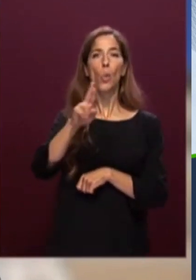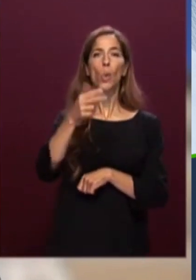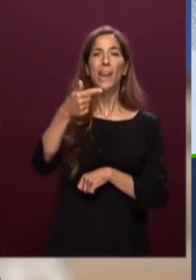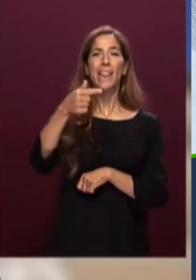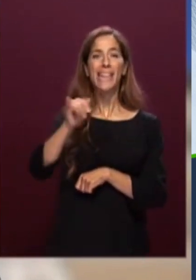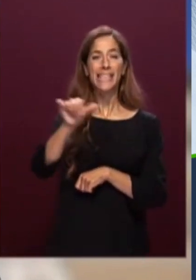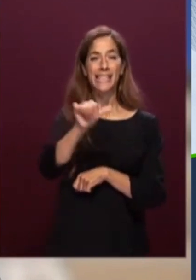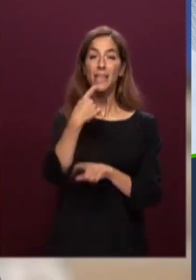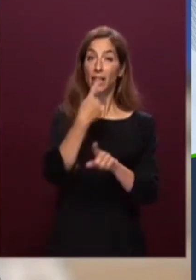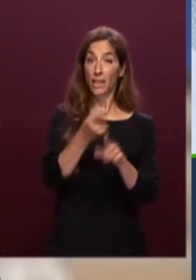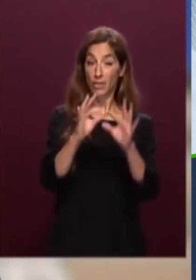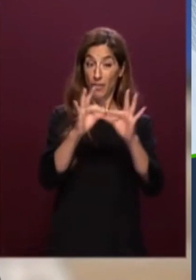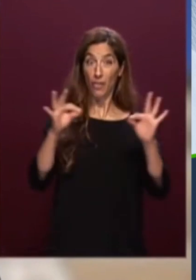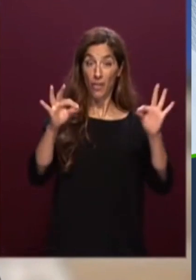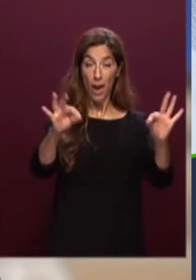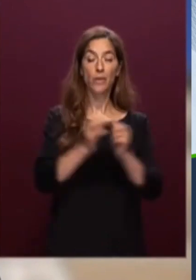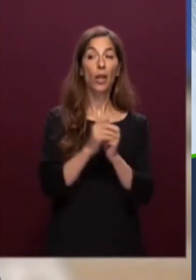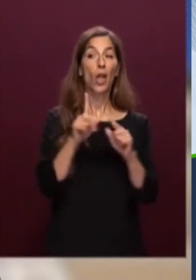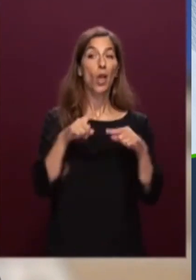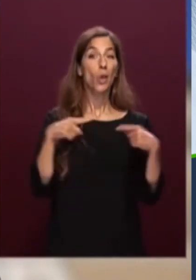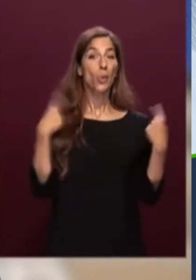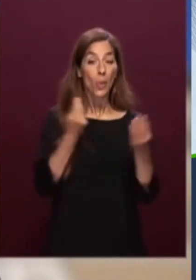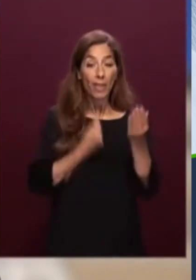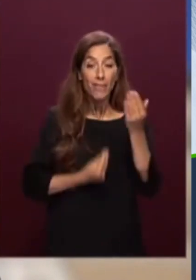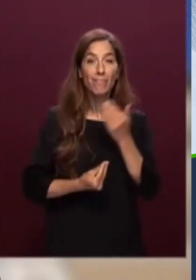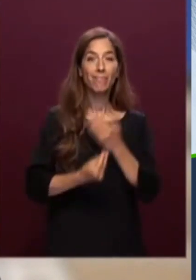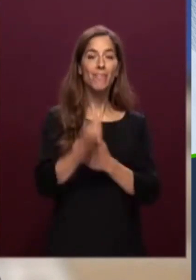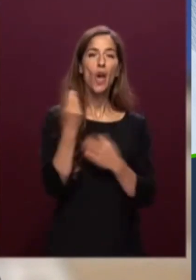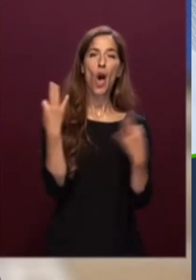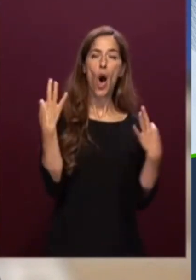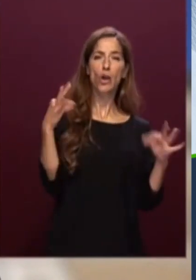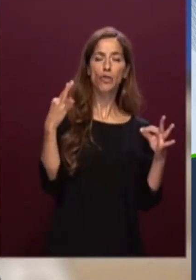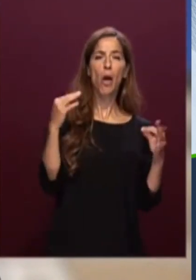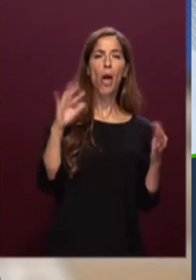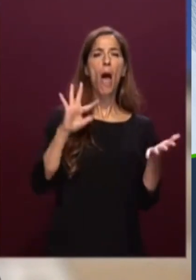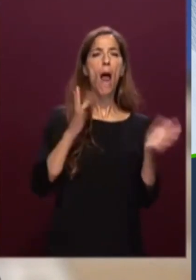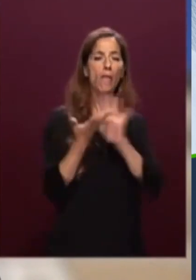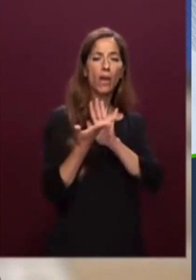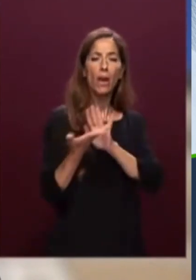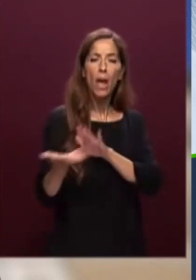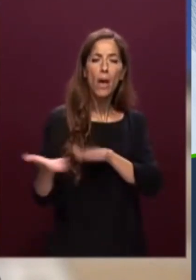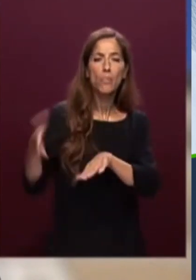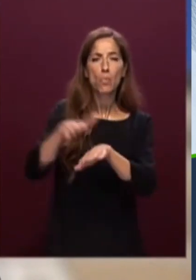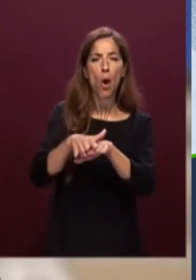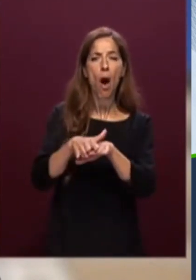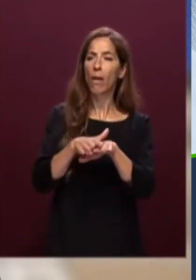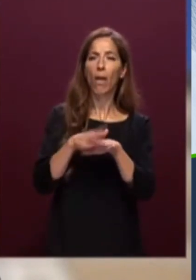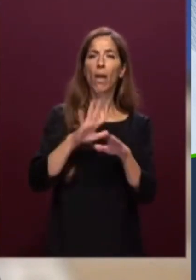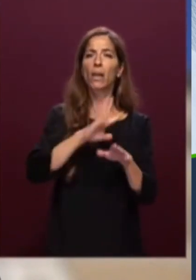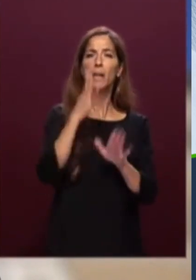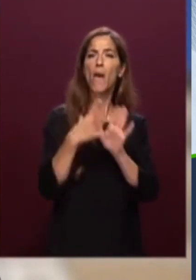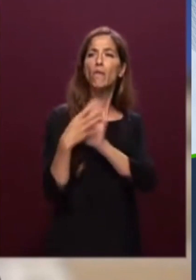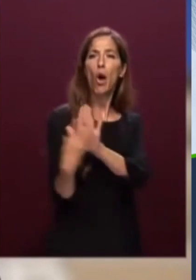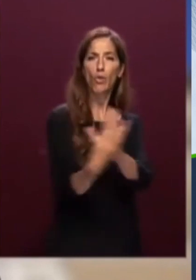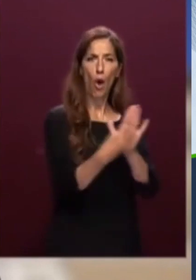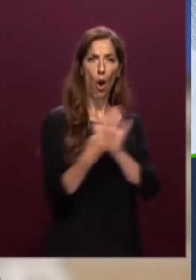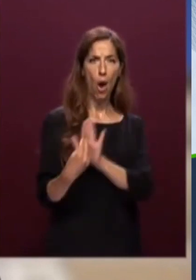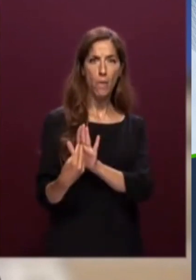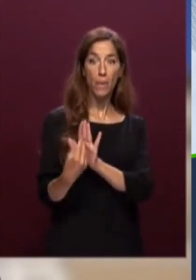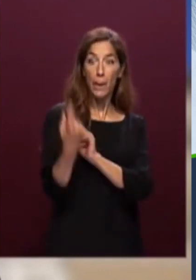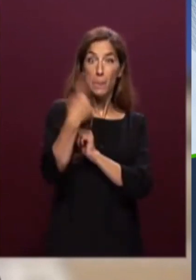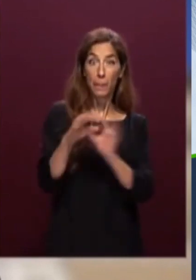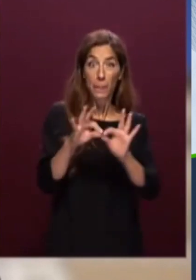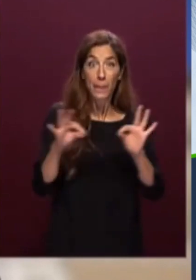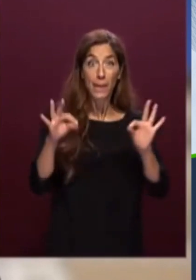era un ragazzo di 15 anni l'Italia deve dare forza alle proprie peculiari alla propria peculiare natura